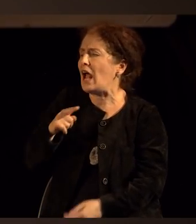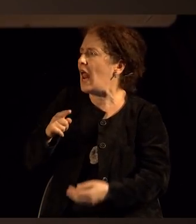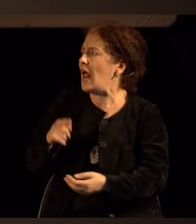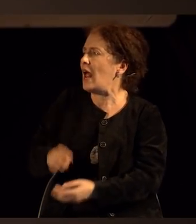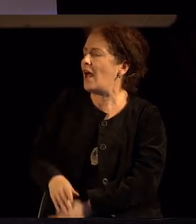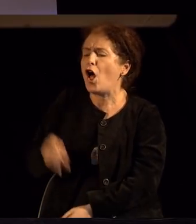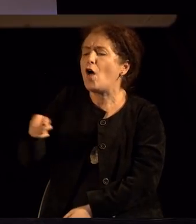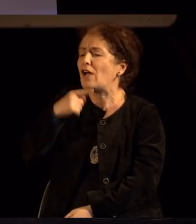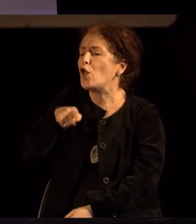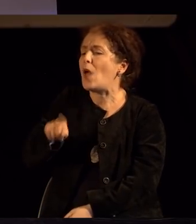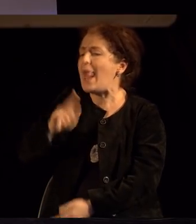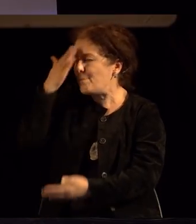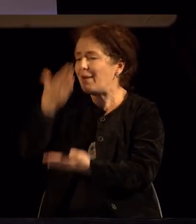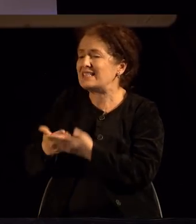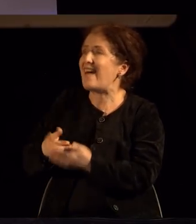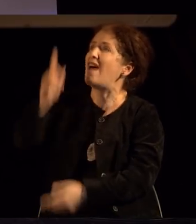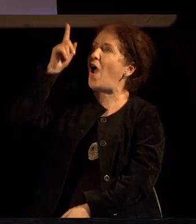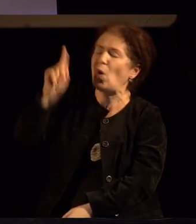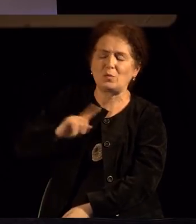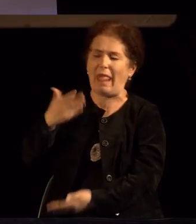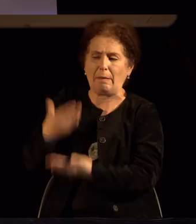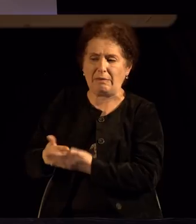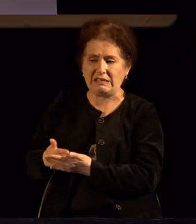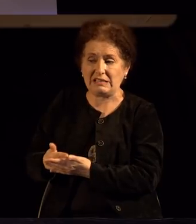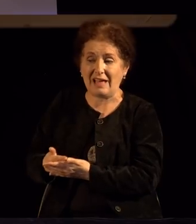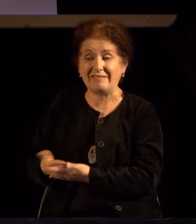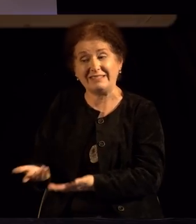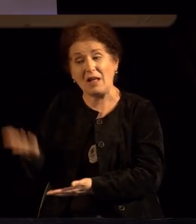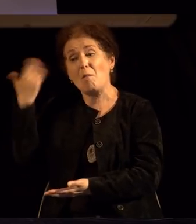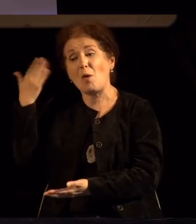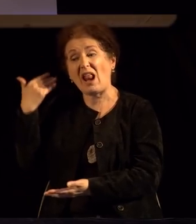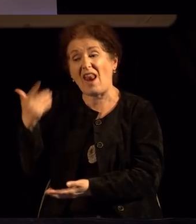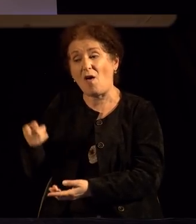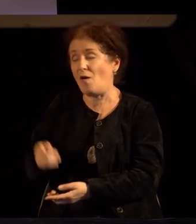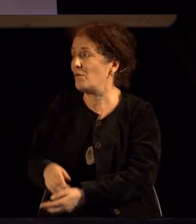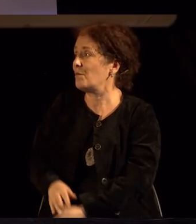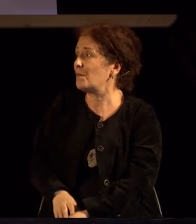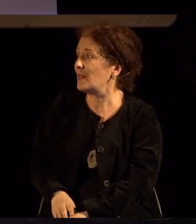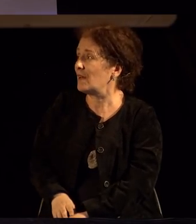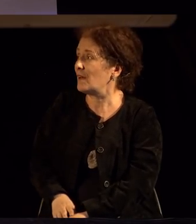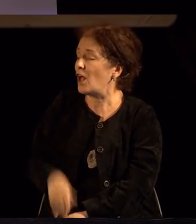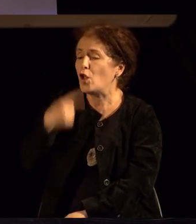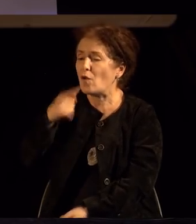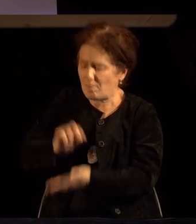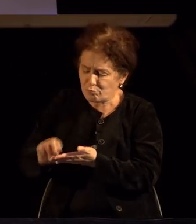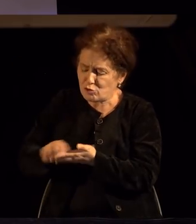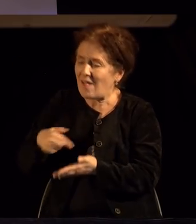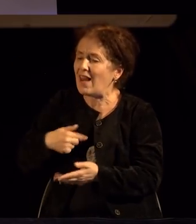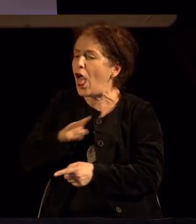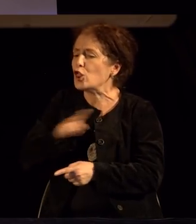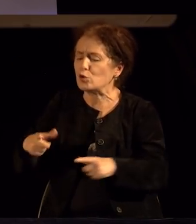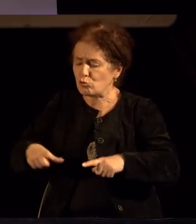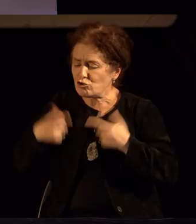некакви надприродни сили и тогаш тој е искажала она прочуена мисла додека сум жив,